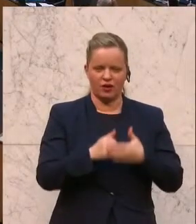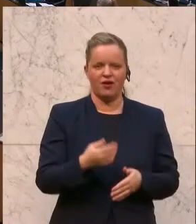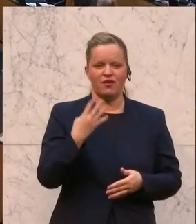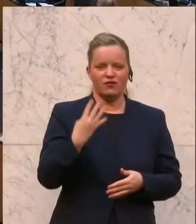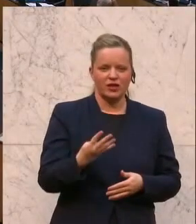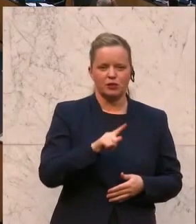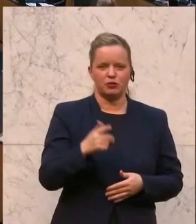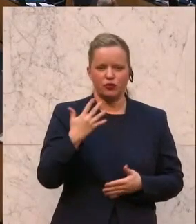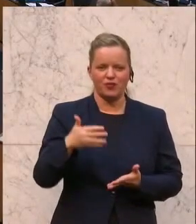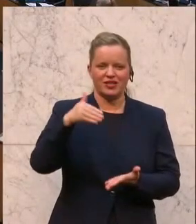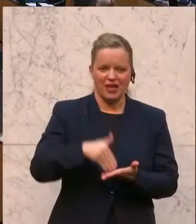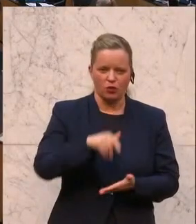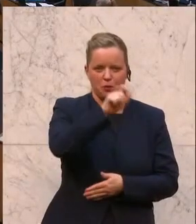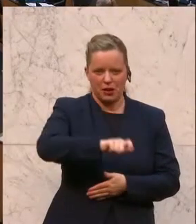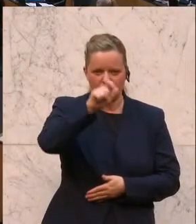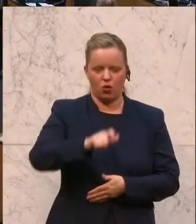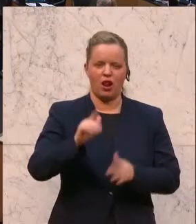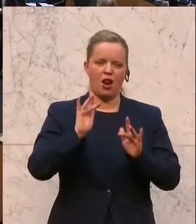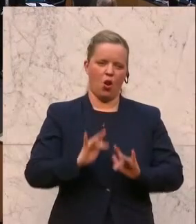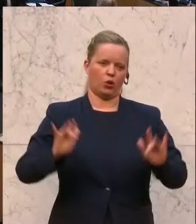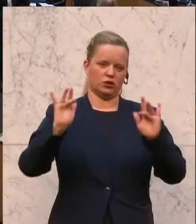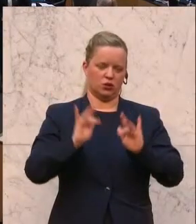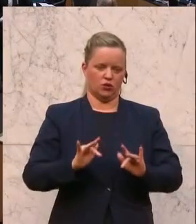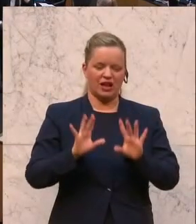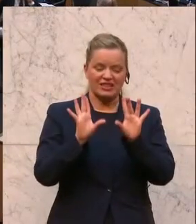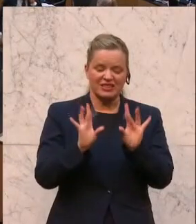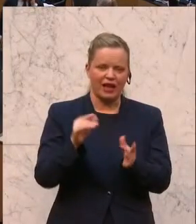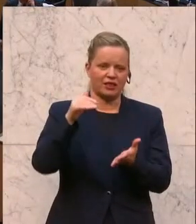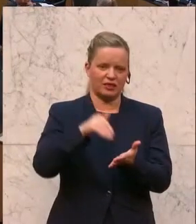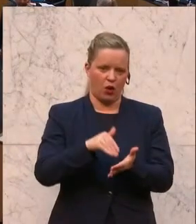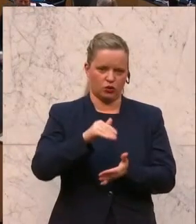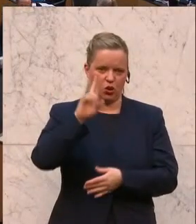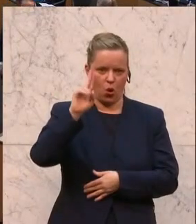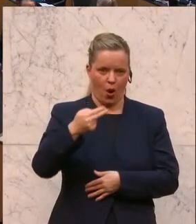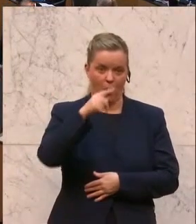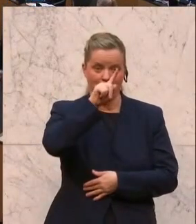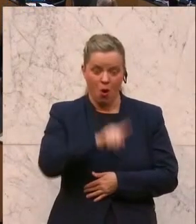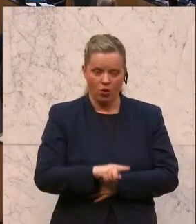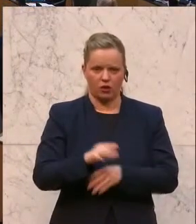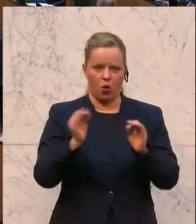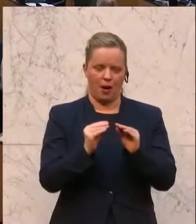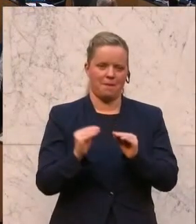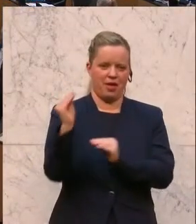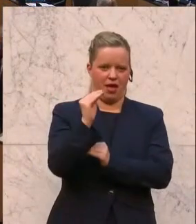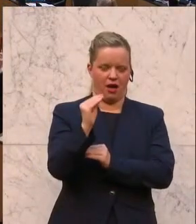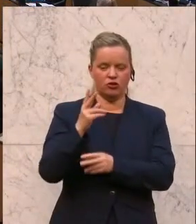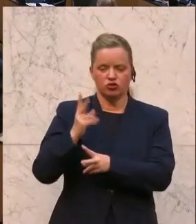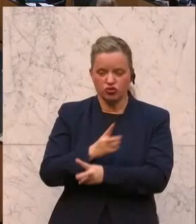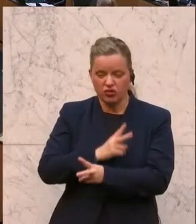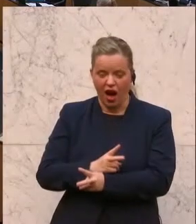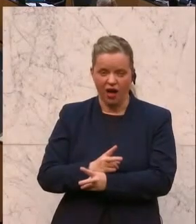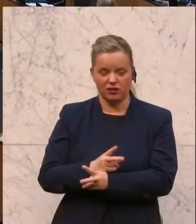Luxuspensionisten in Österreich mit Pensionen von 10.000 Euro im Monat und mehr. Gesamtkosten für den Staat